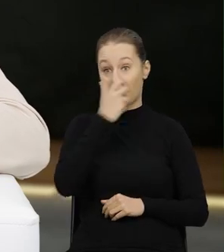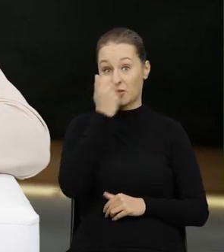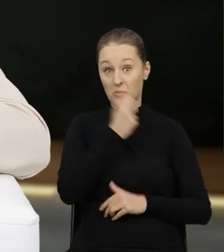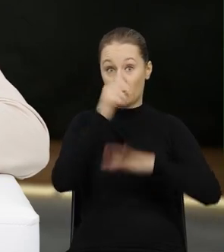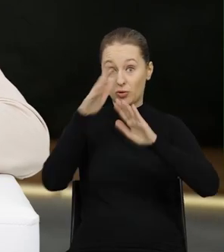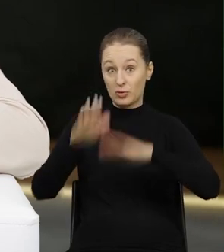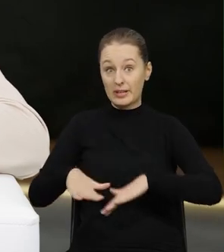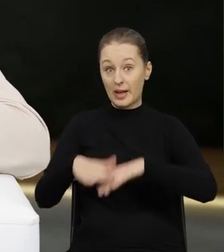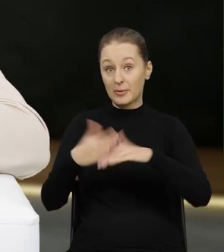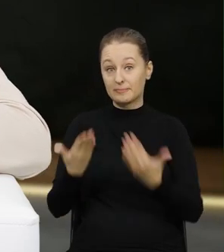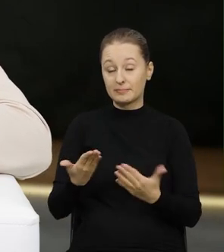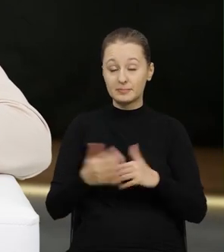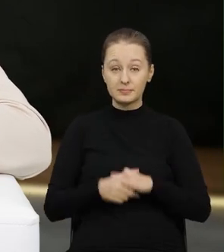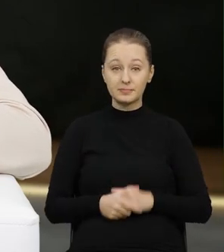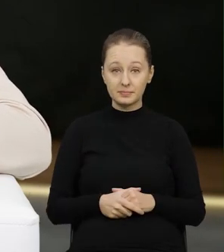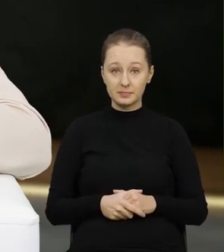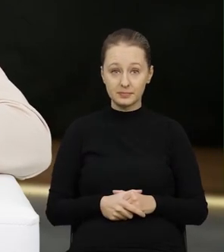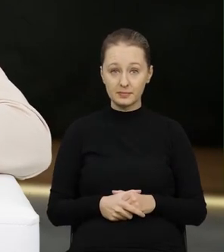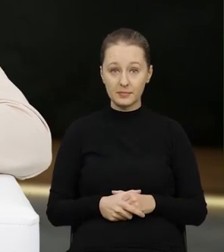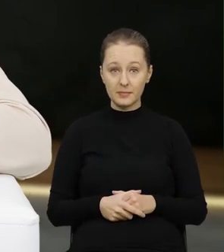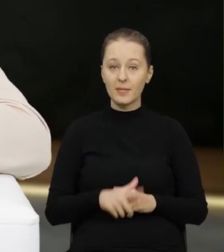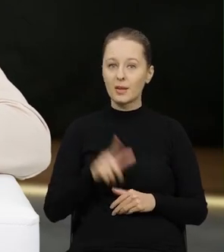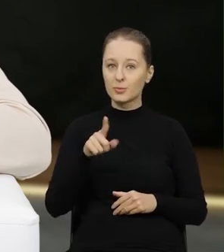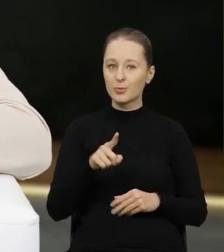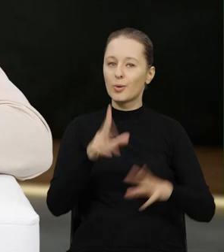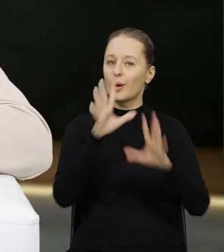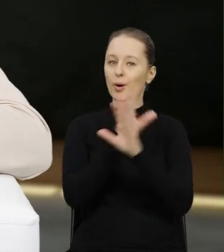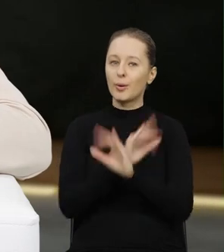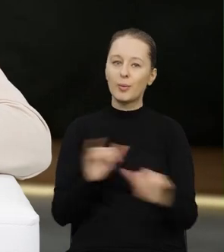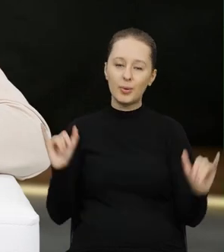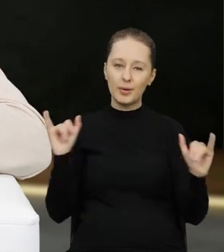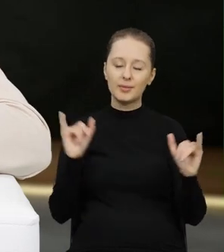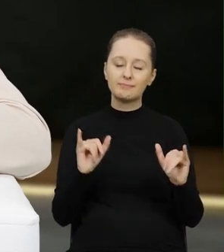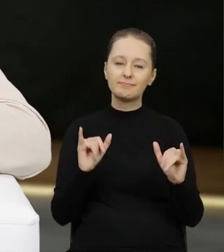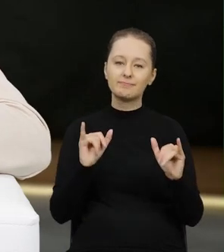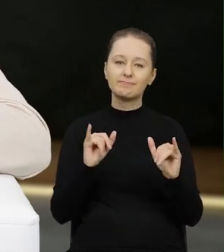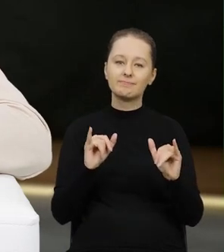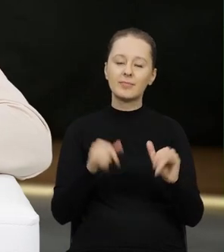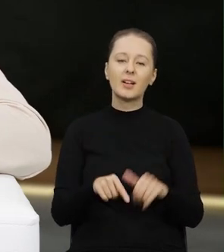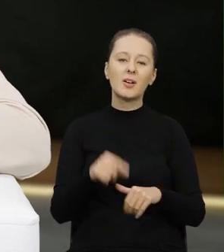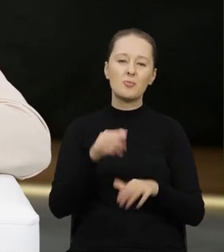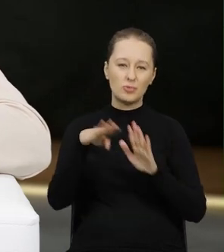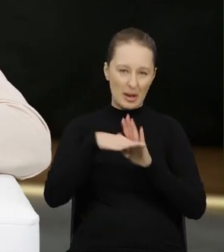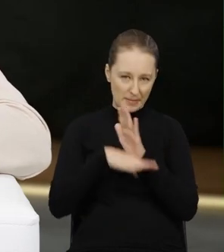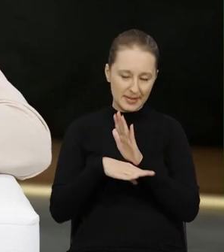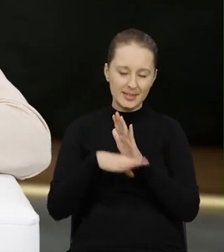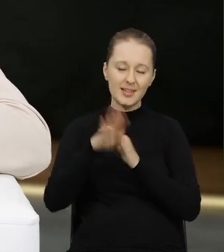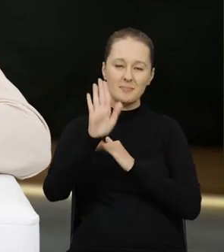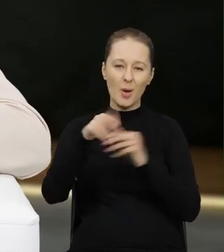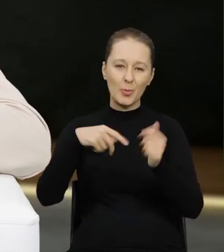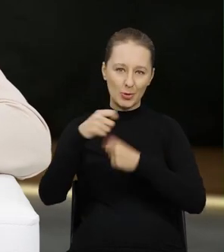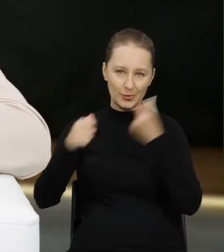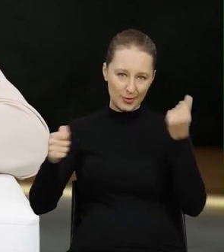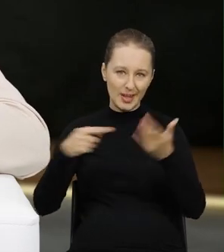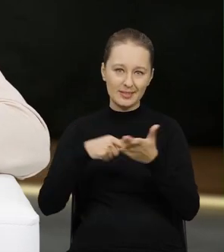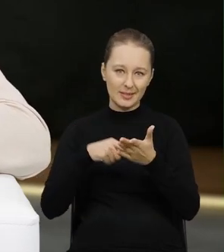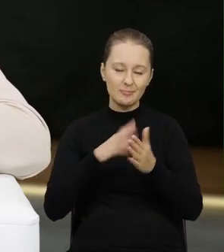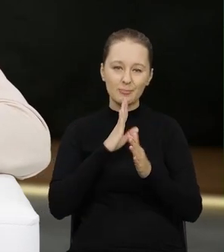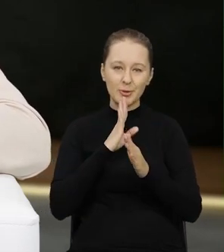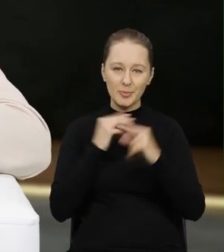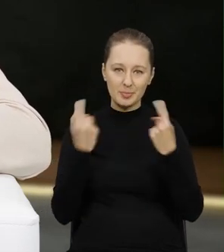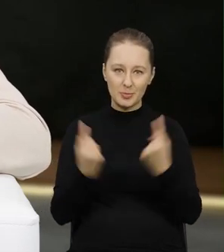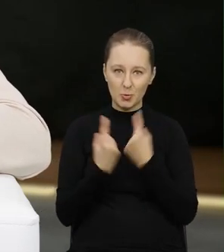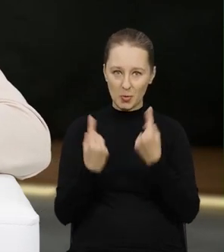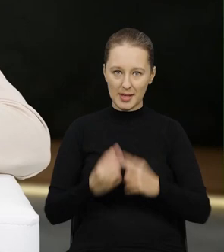odpady zostają. Więc tutaj na szczęście przepisy przewidują takie sytuacje